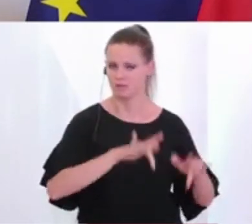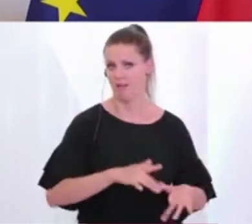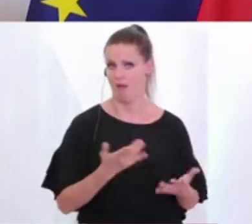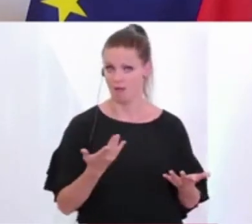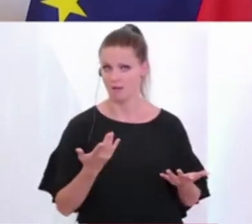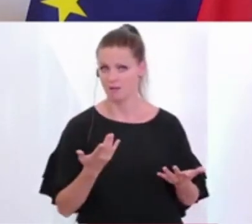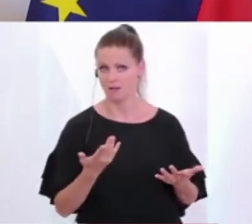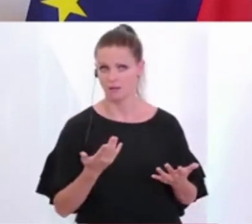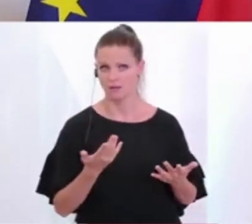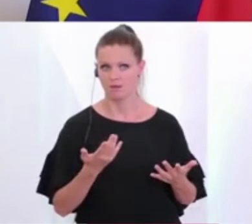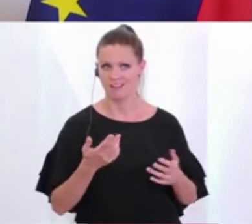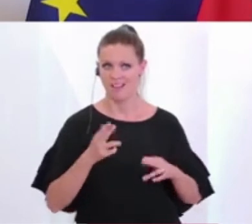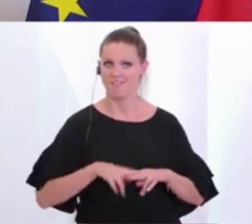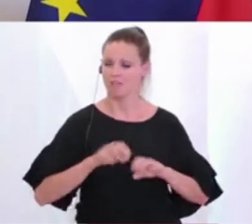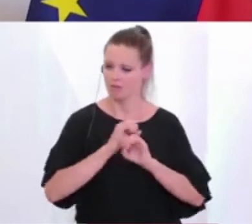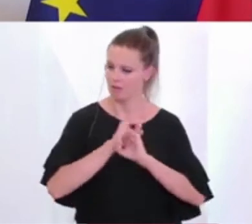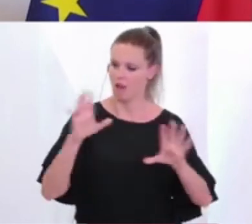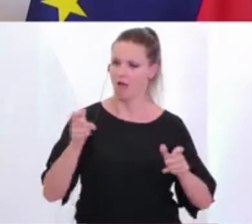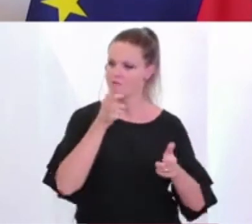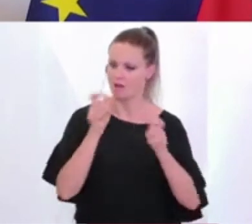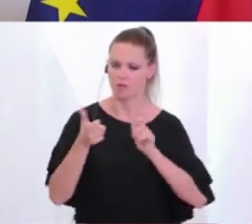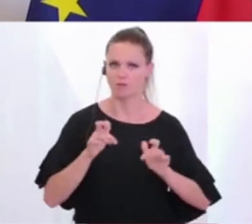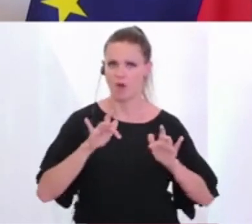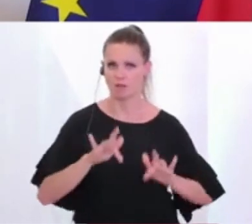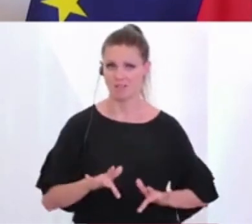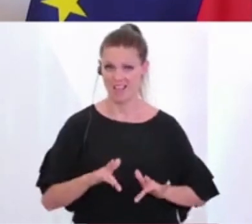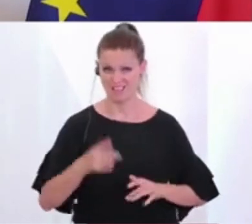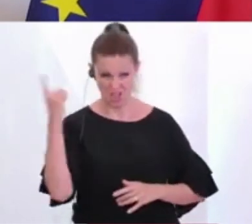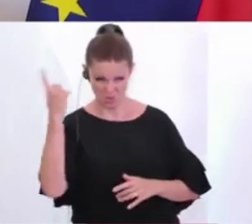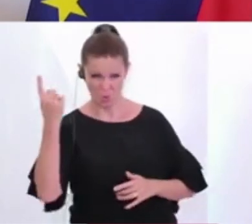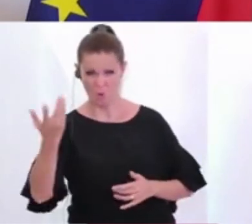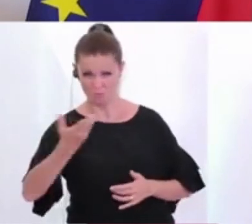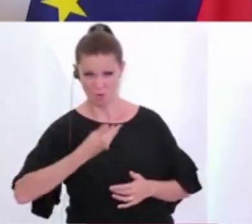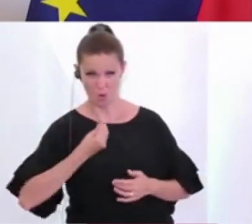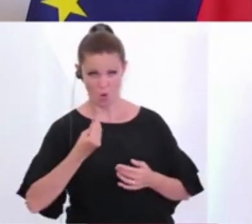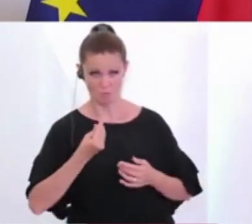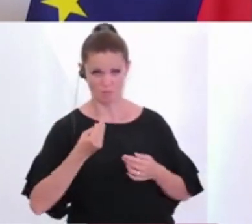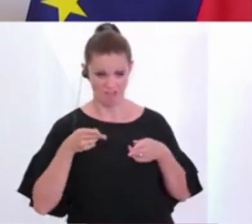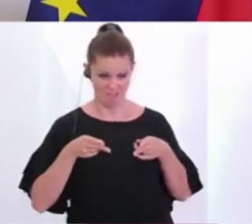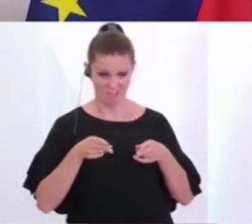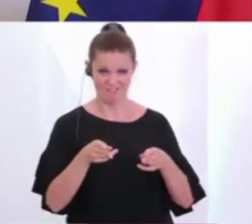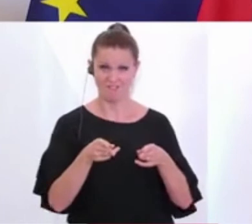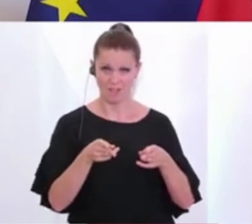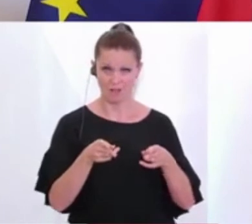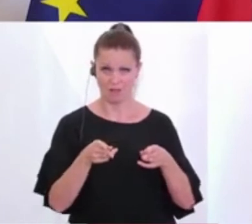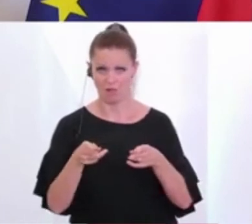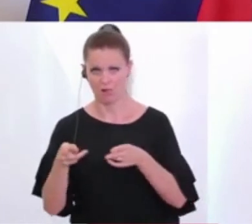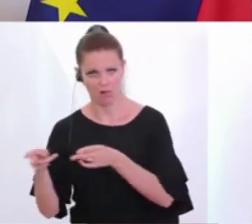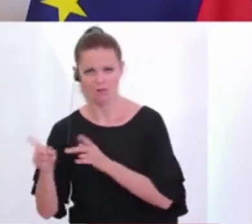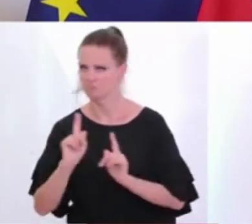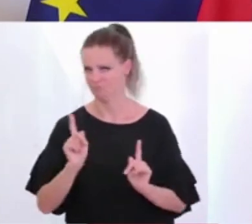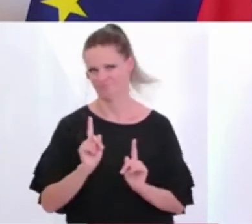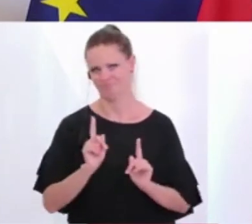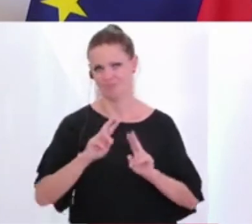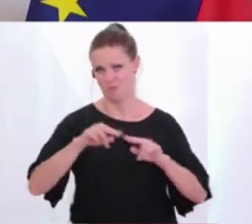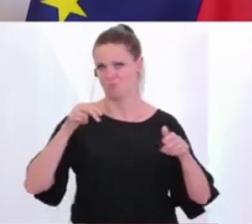bekommt man dann plötzlich Drohungen, die einem einschüchtern sollen, diesen Weg zu verlassen. Und das muss ganz klar sein. Niemand hier in